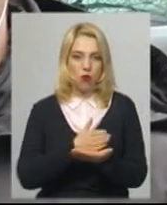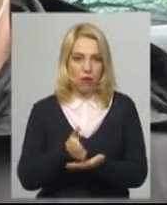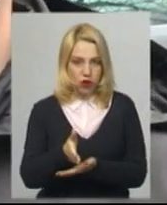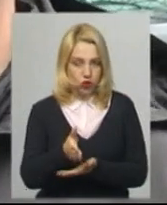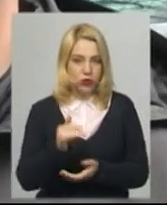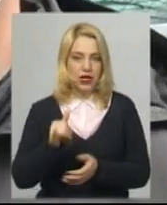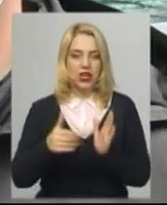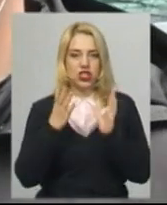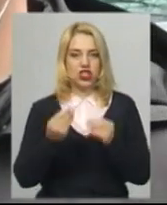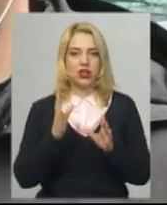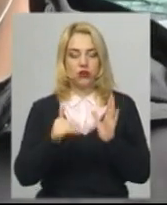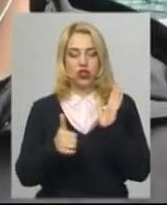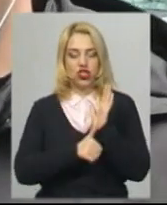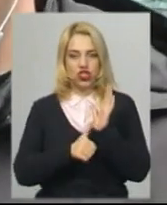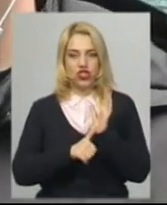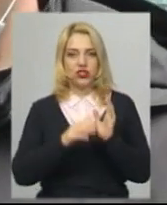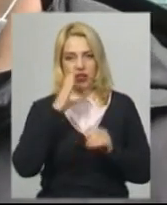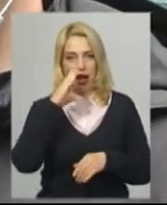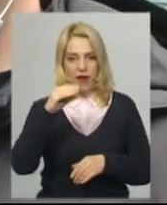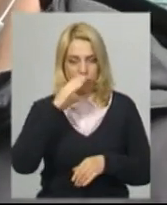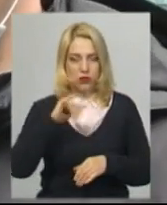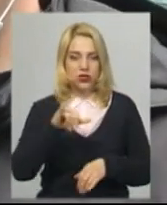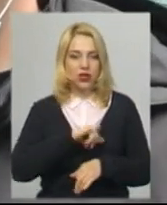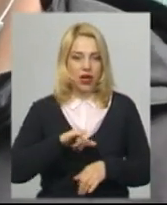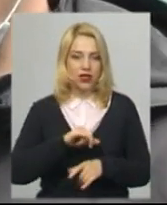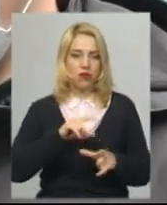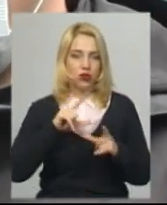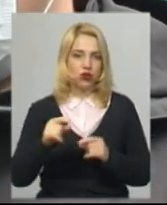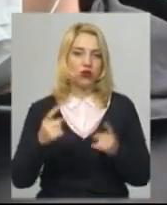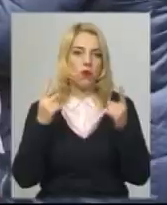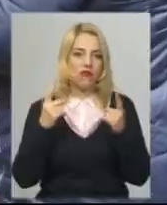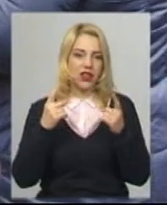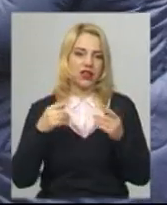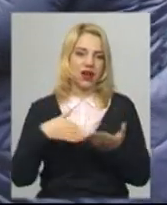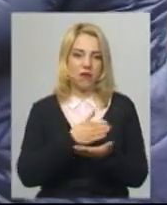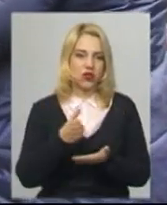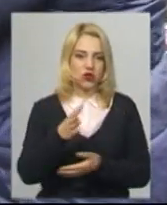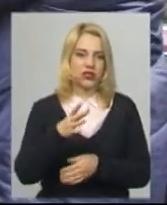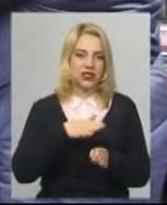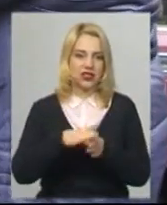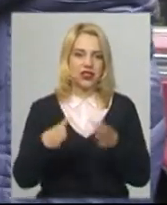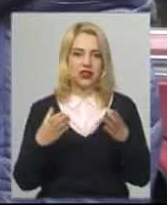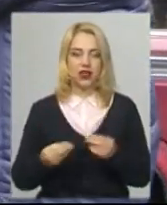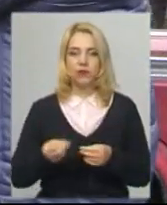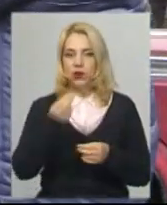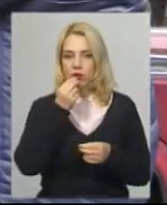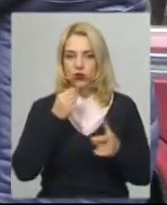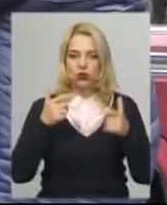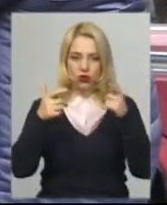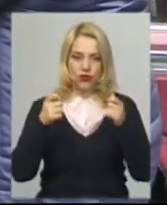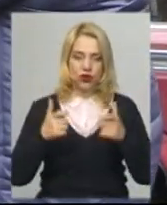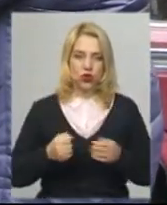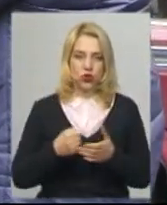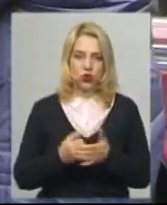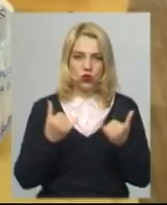6 мікроавтобусів, які поїдуть по великих маршрутах на цілий день. Продуктові набори до сьогодні отримали дві тисячі